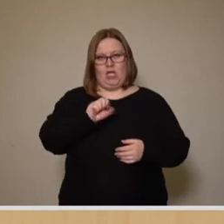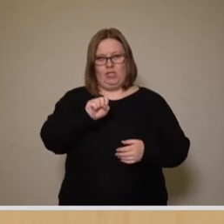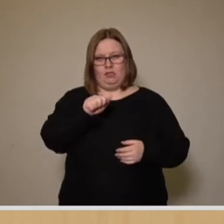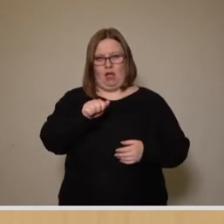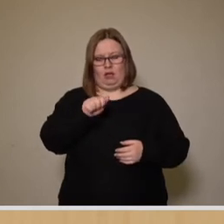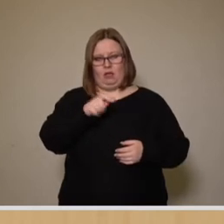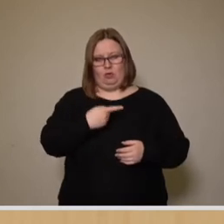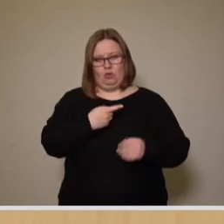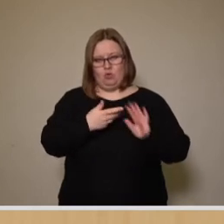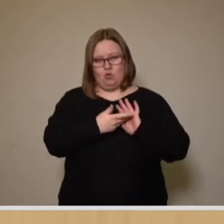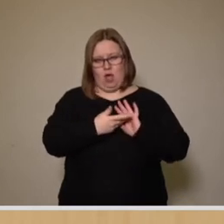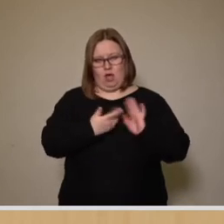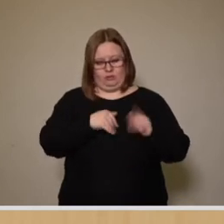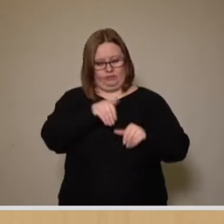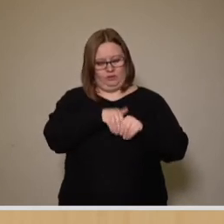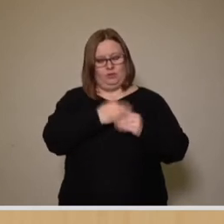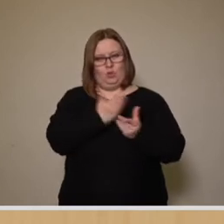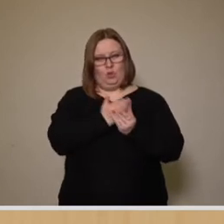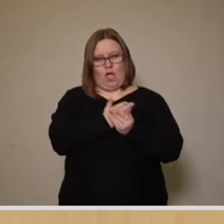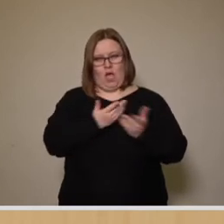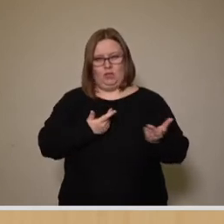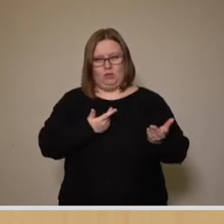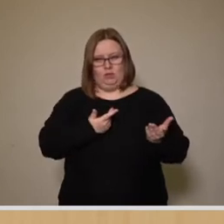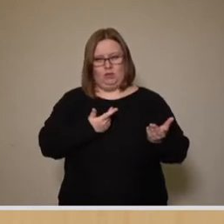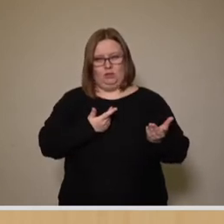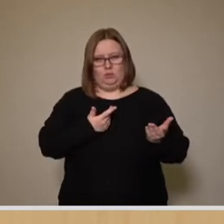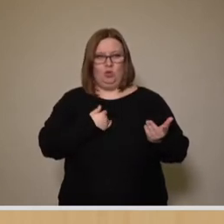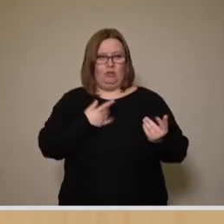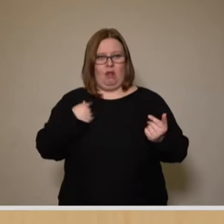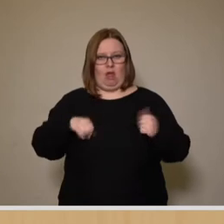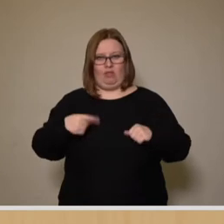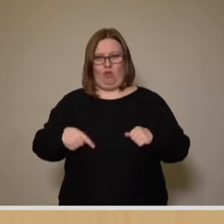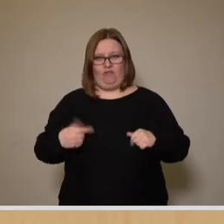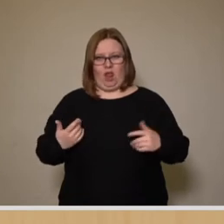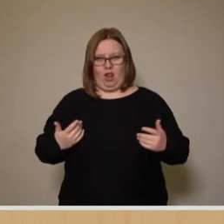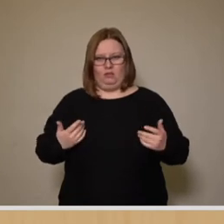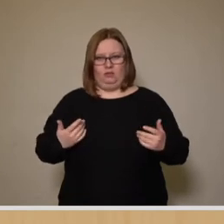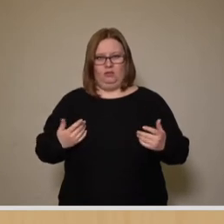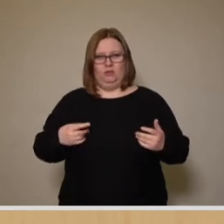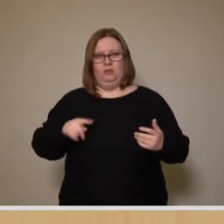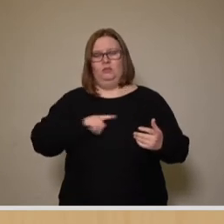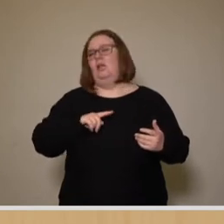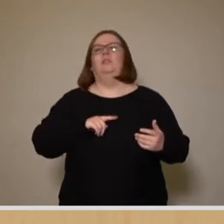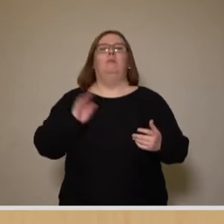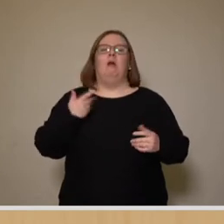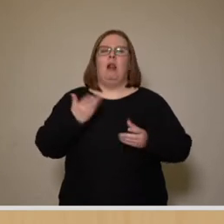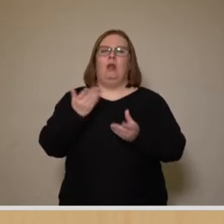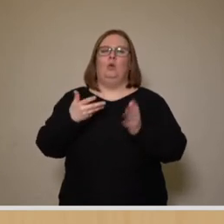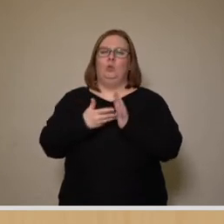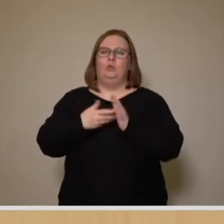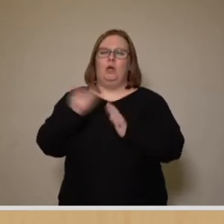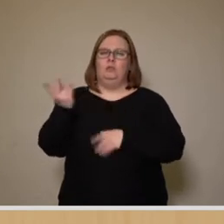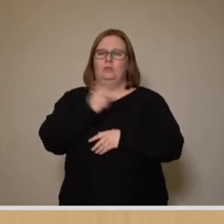vorkommt, in dem Antrag auf die Debatte, fehlt ja leider noch. Deswegen habe ich mir mal das Stesat-Gutachten aus dem Jahr